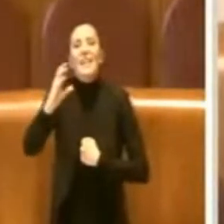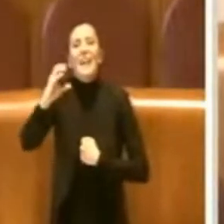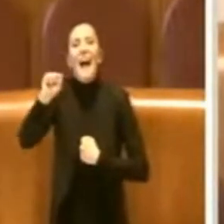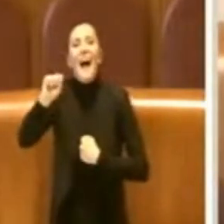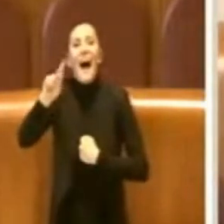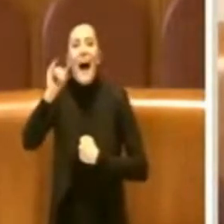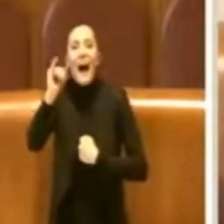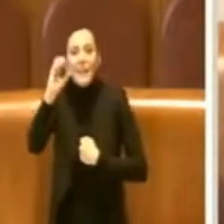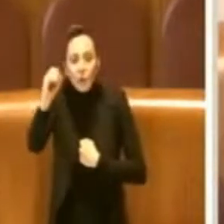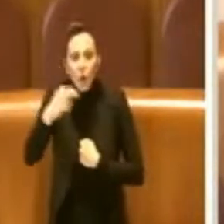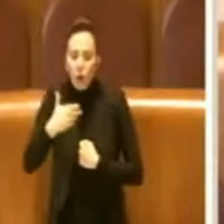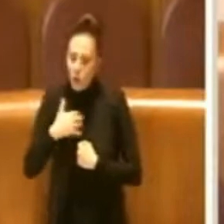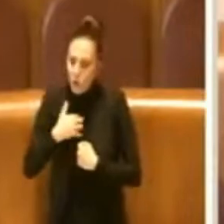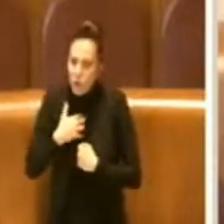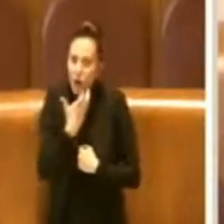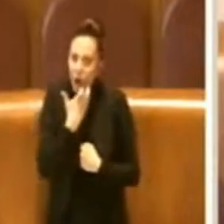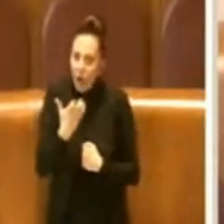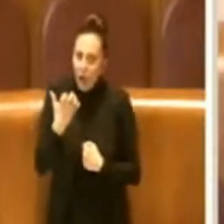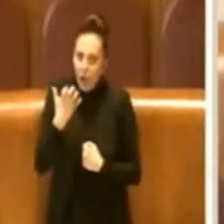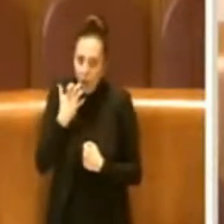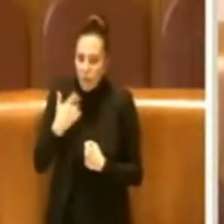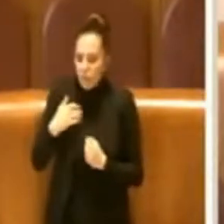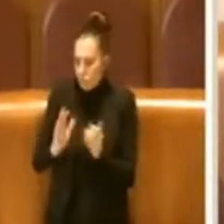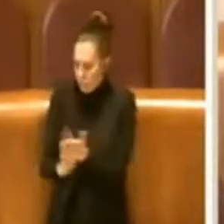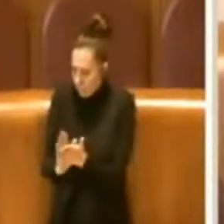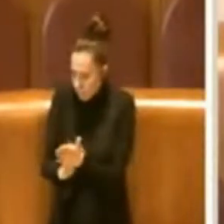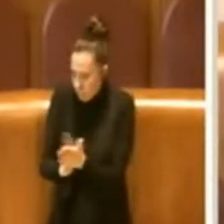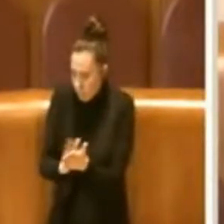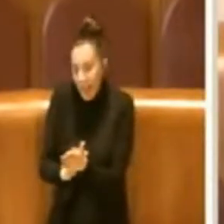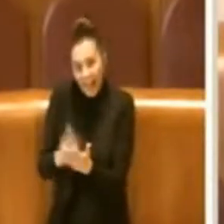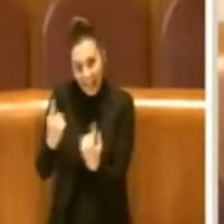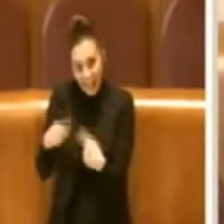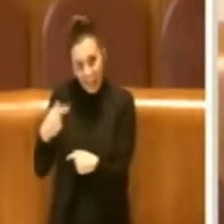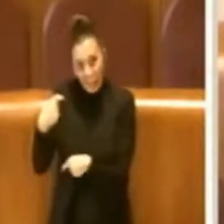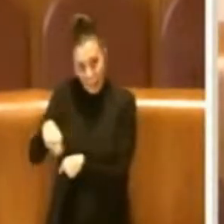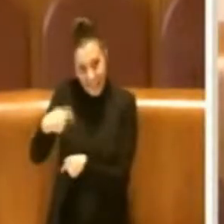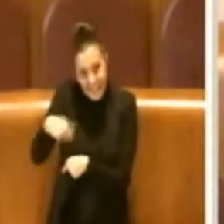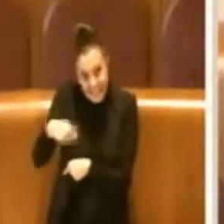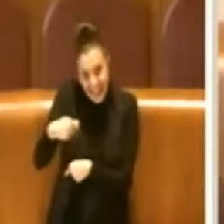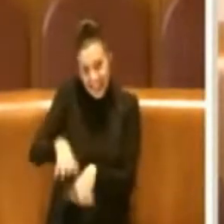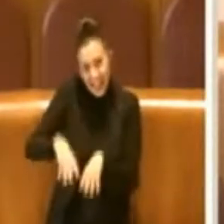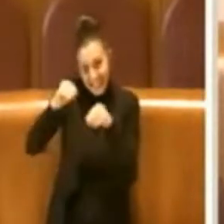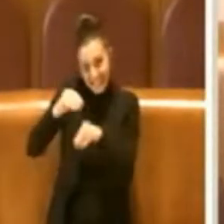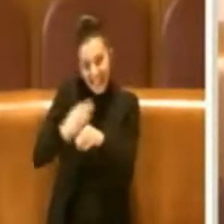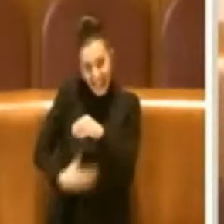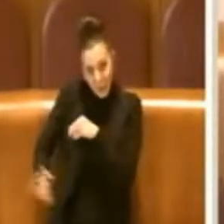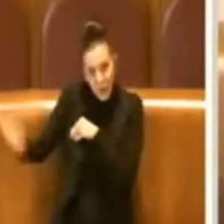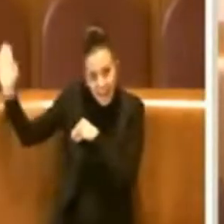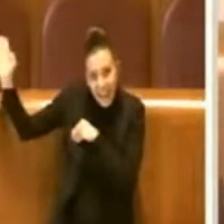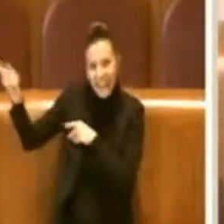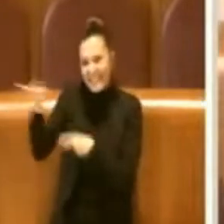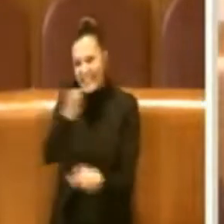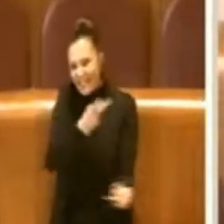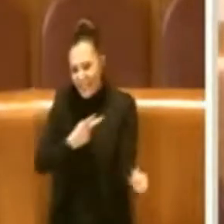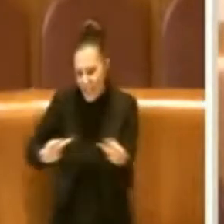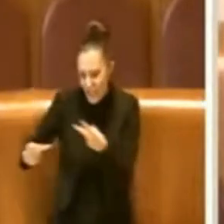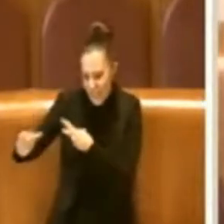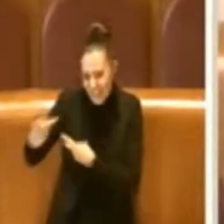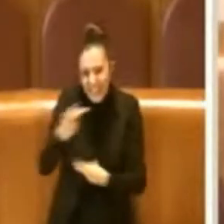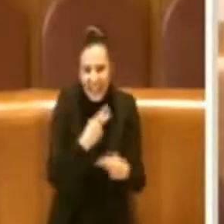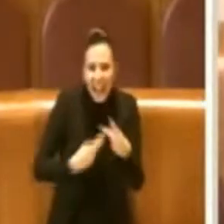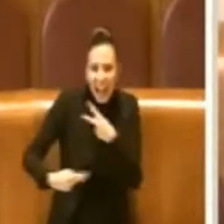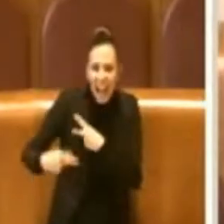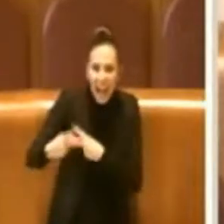apprezzo anche il lavoro che è stato svolto dalle Presidente quando ha iniziato lei a ricercare i primi immobili,